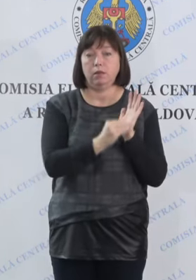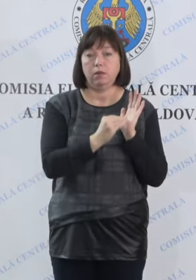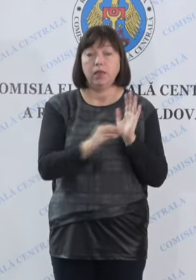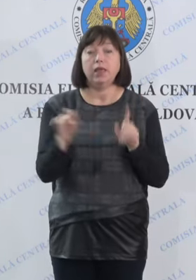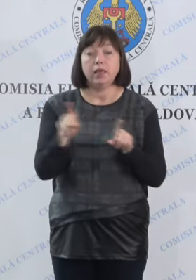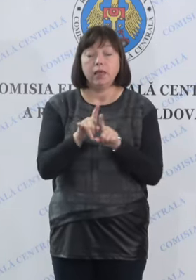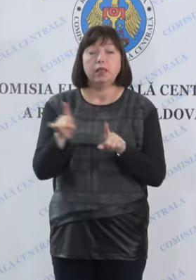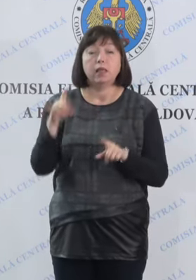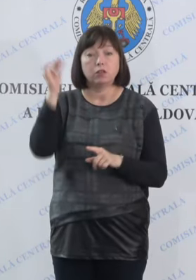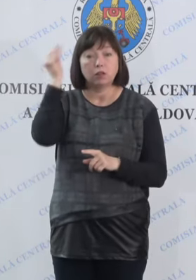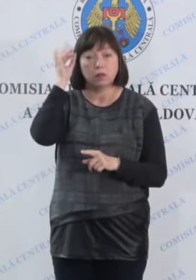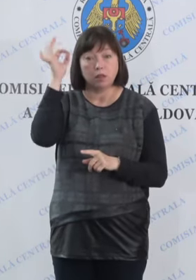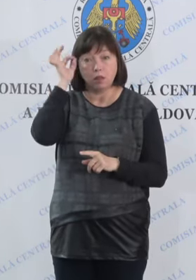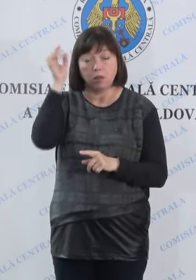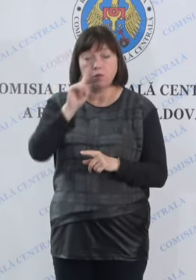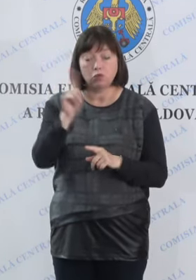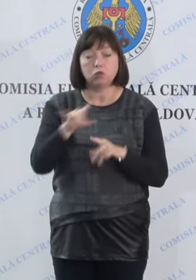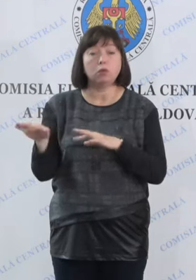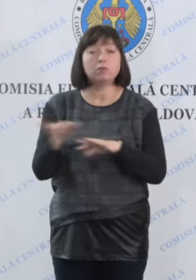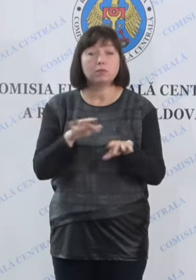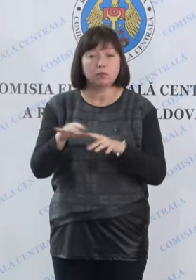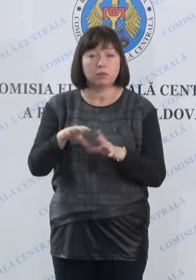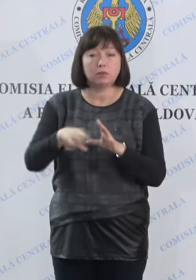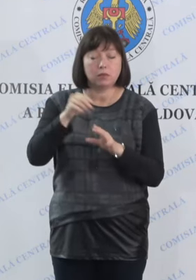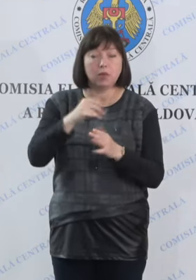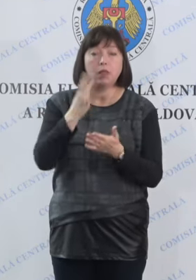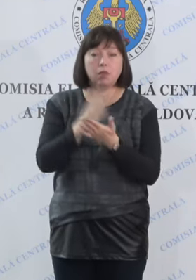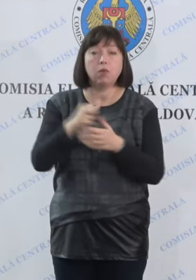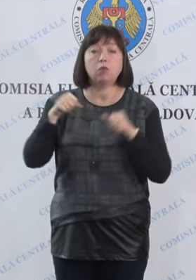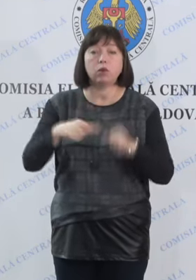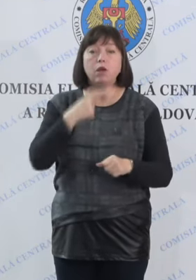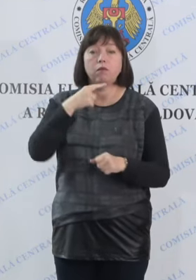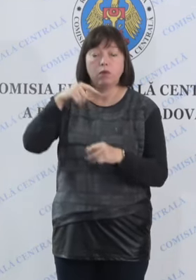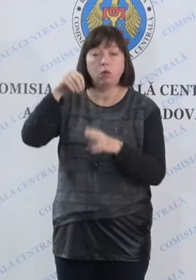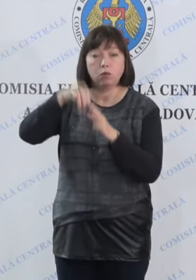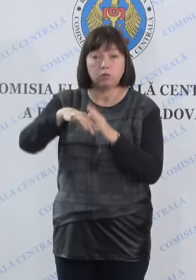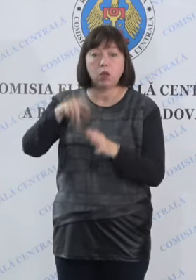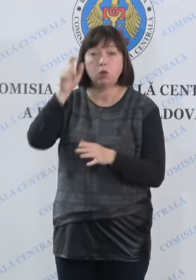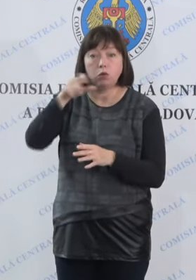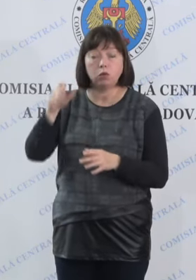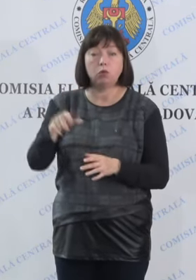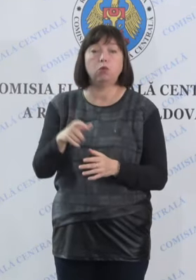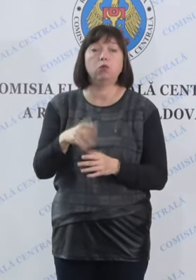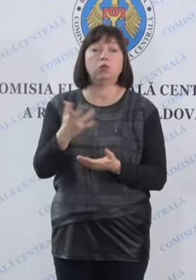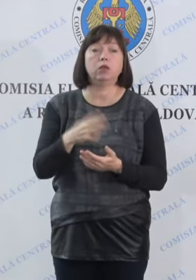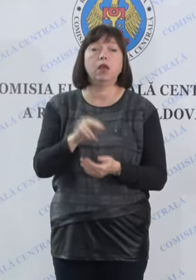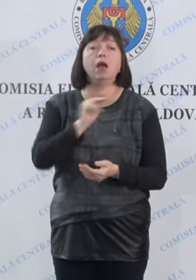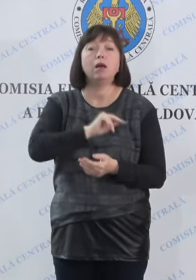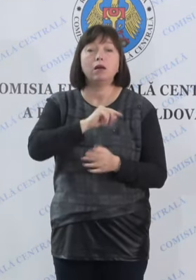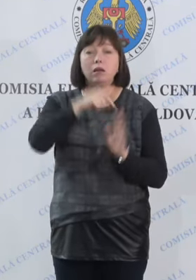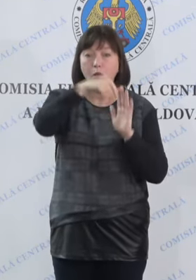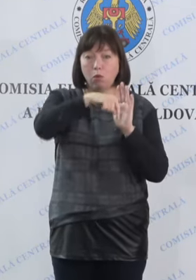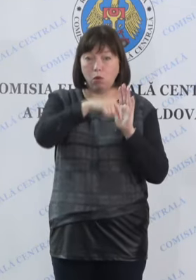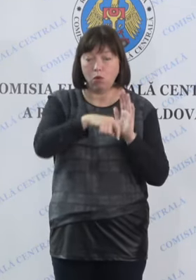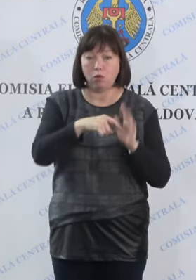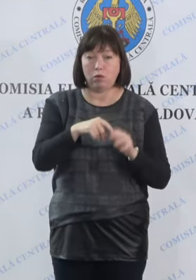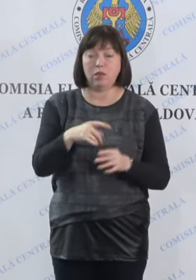amintim că la operațiunile electorale sunt îndrept să participe alegătorii, funcționarii electorali,